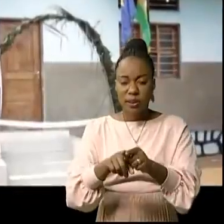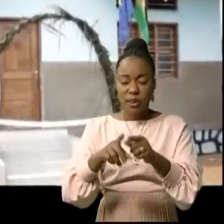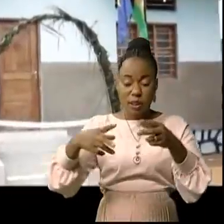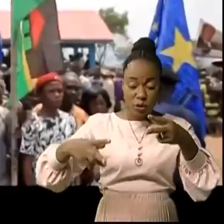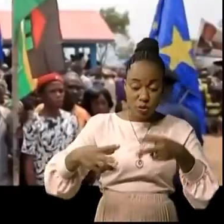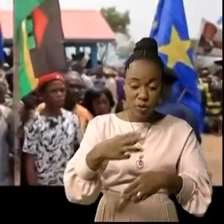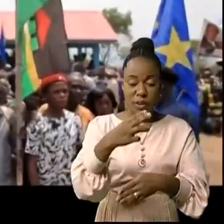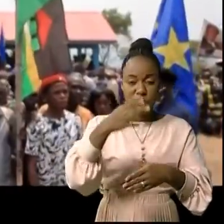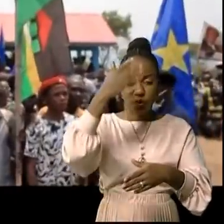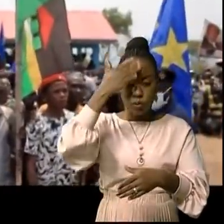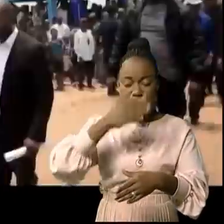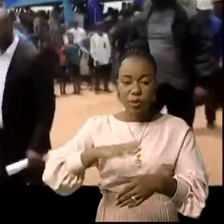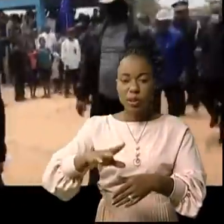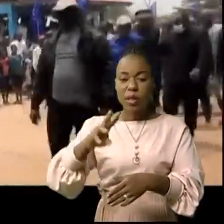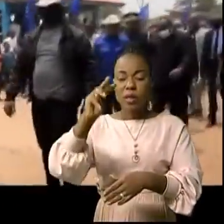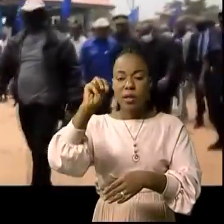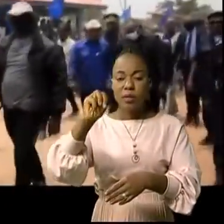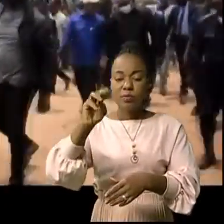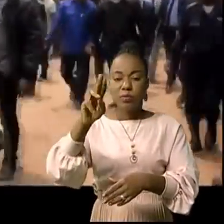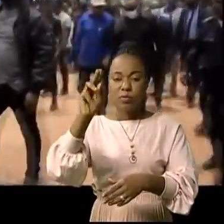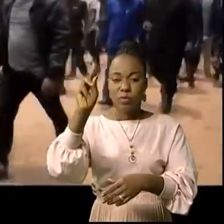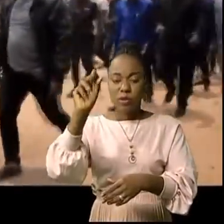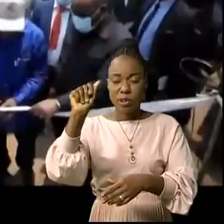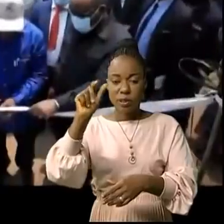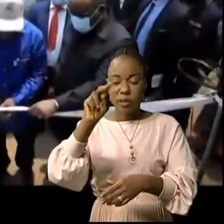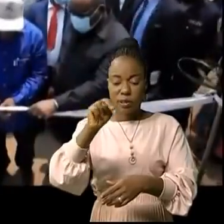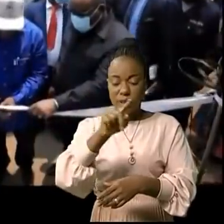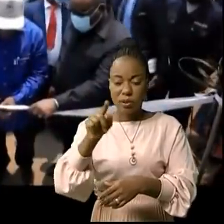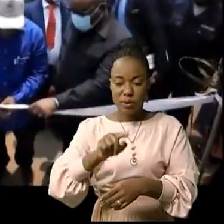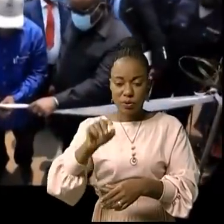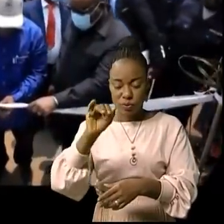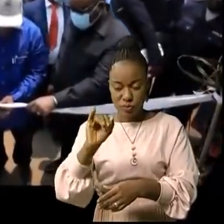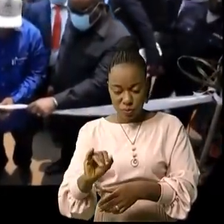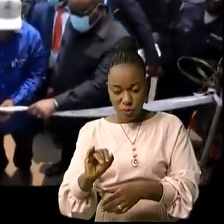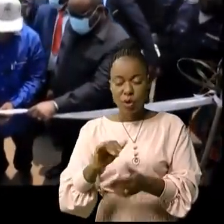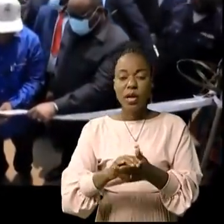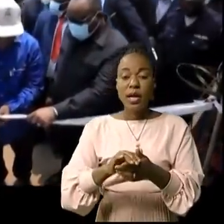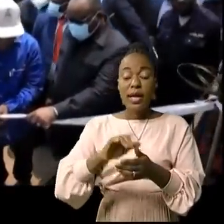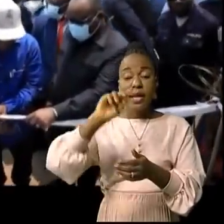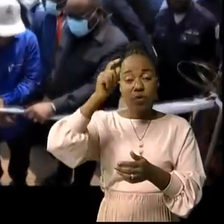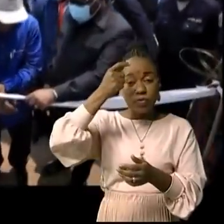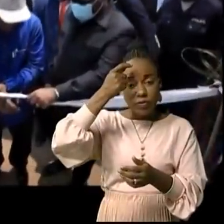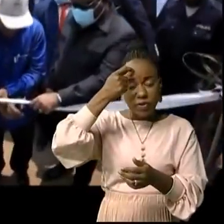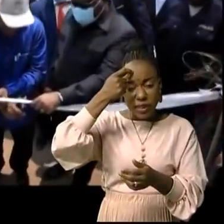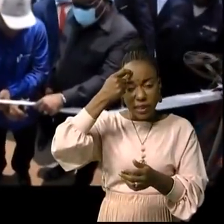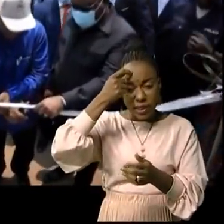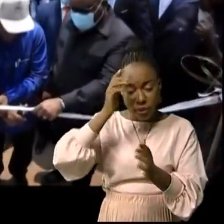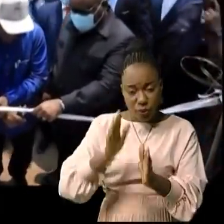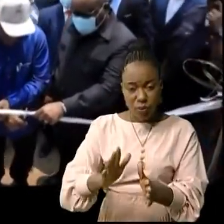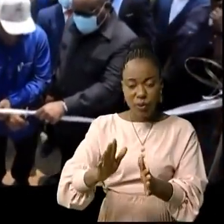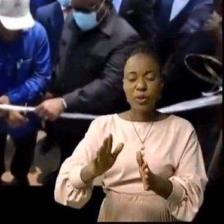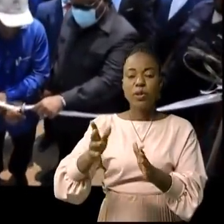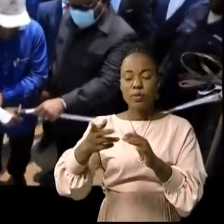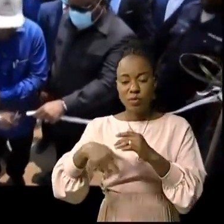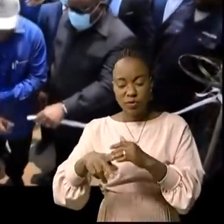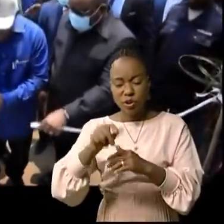'hôpital Moukanzou Arthur s'inscrit dans cette optique.'est le gouverneur du Kuilu, Willy Itundala, qui a procédé à la coupure